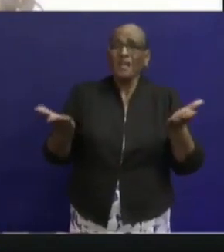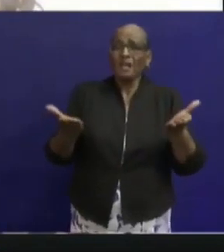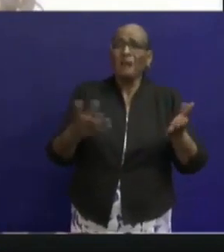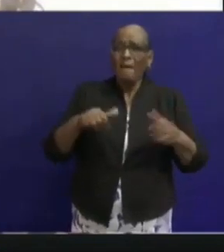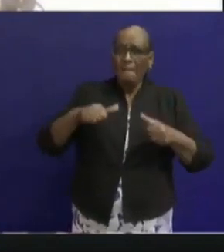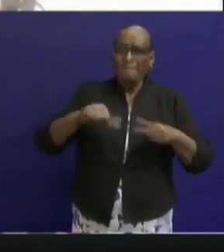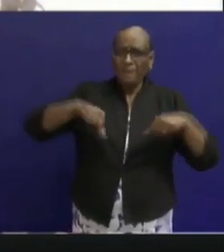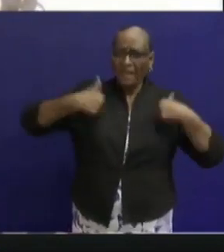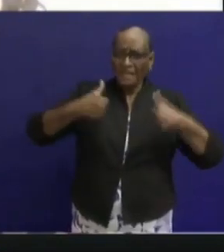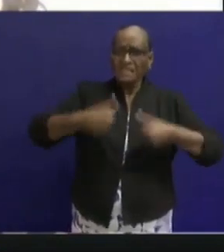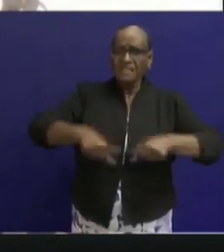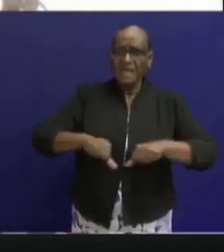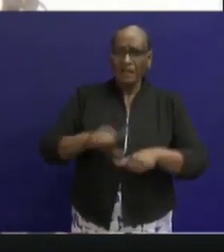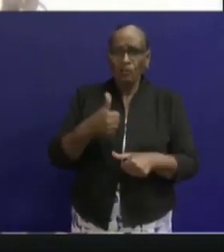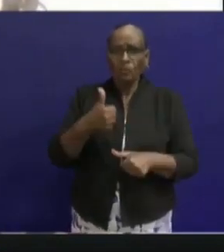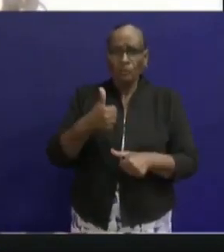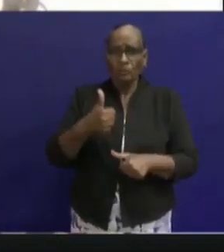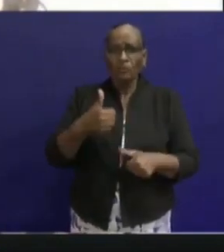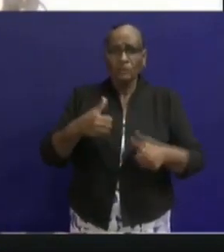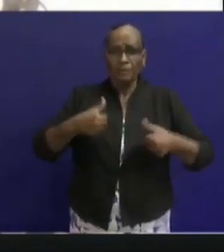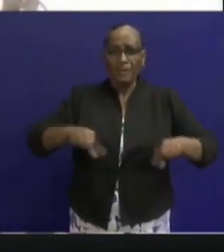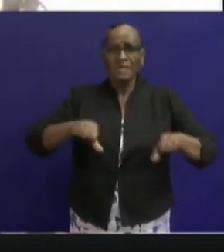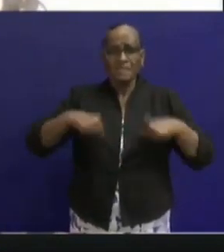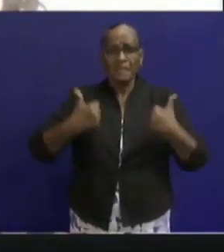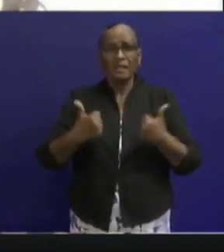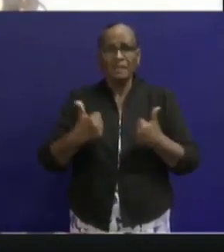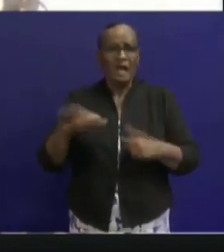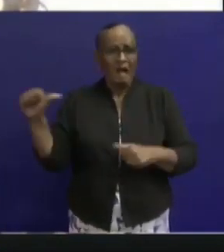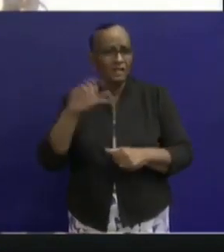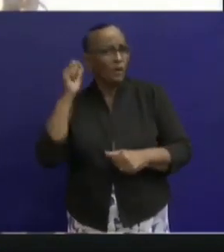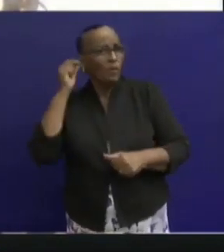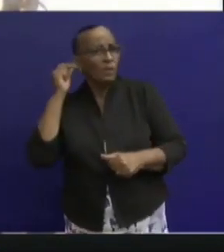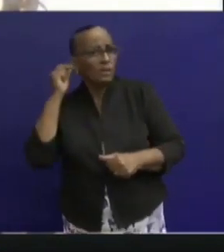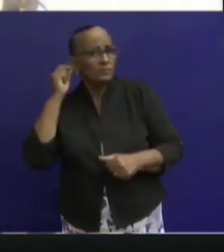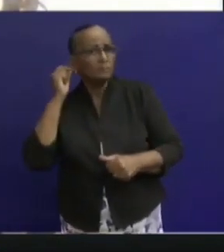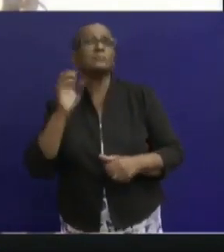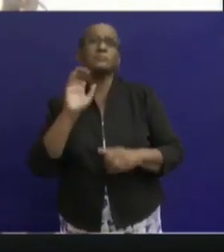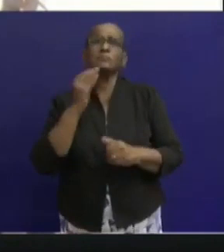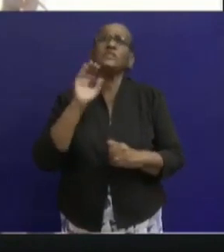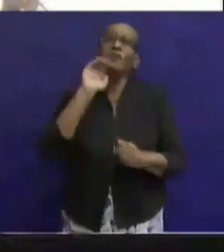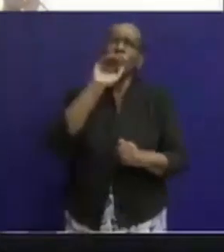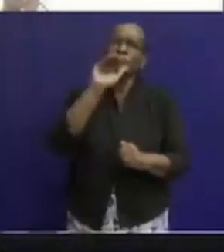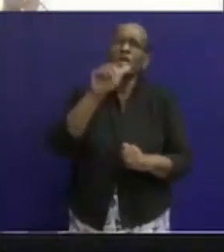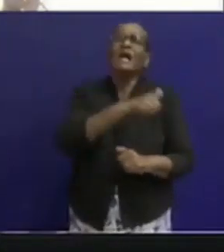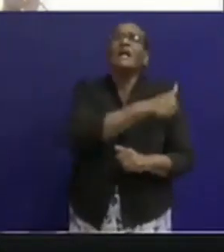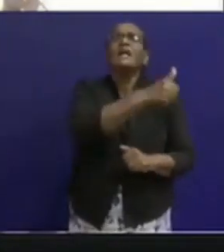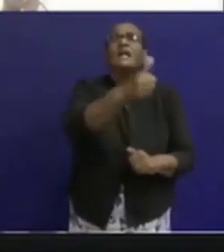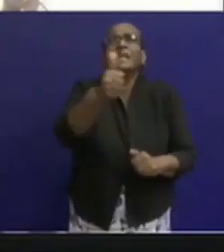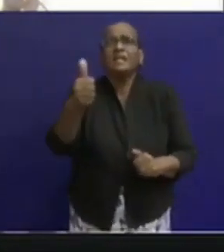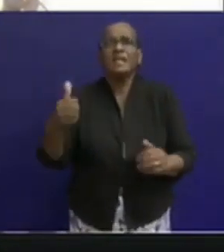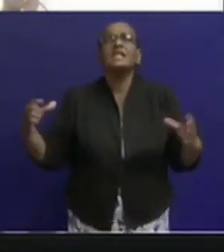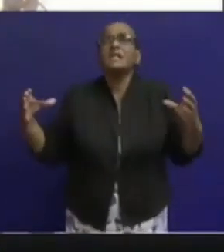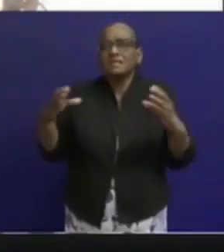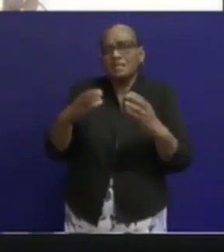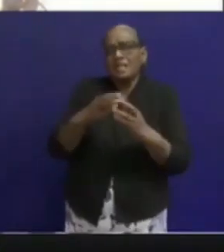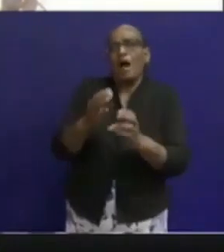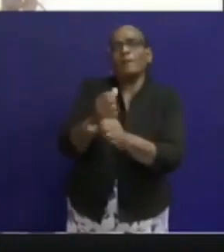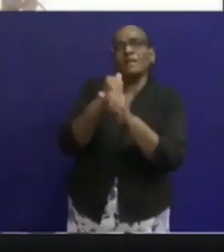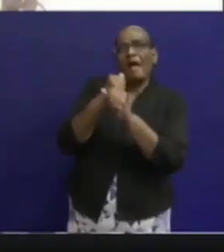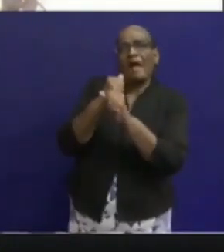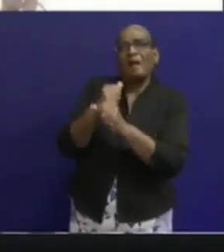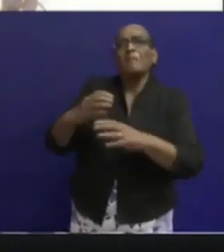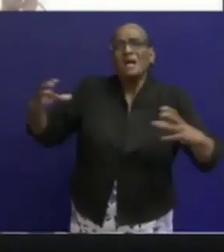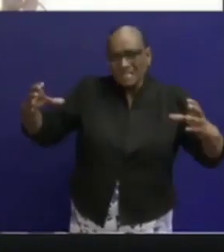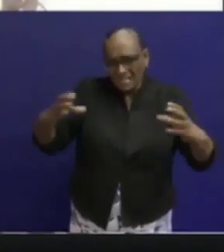met die strengere maatregelen omdat anderen niet horen. Ik doe een beroep op u allen om elkaar bij te staan. Die